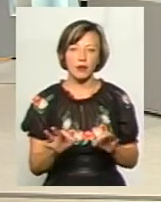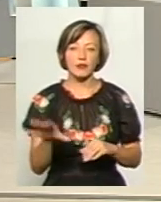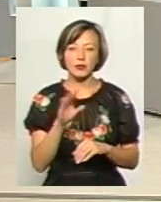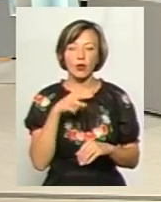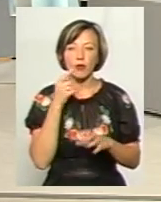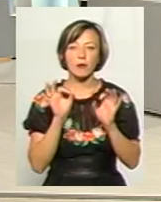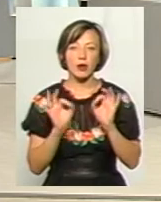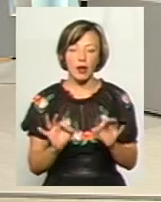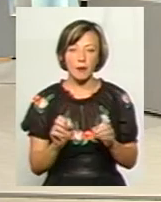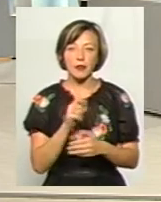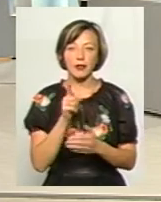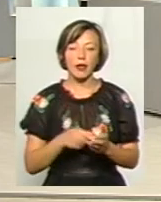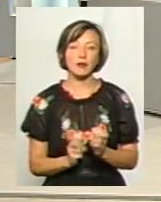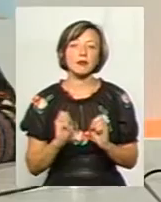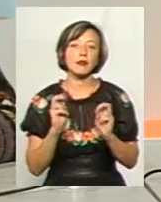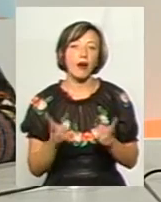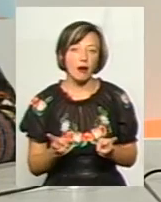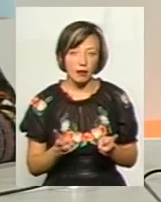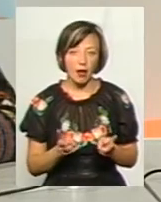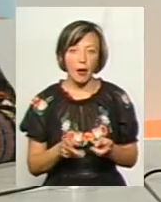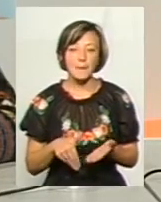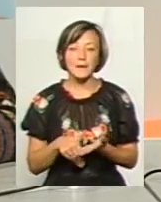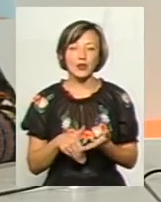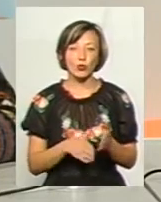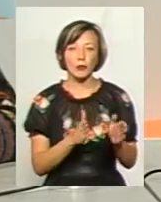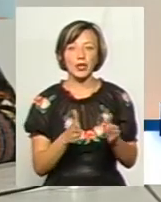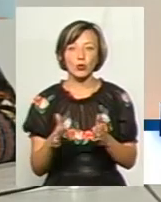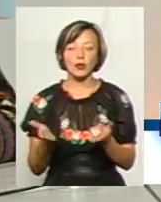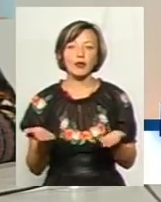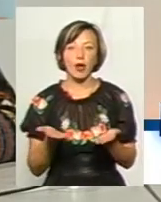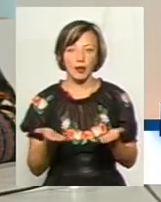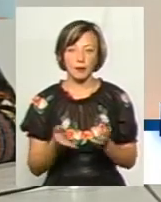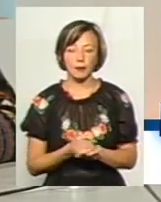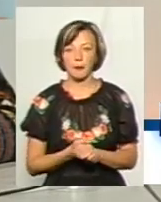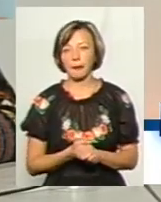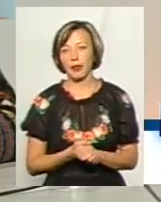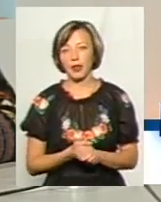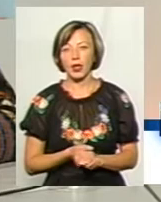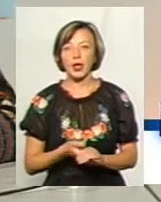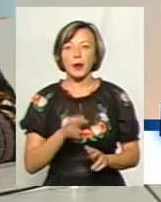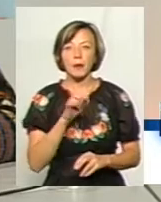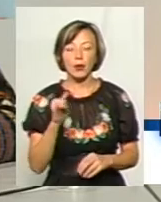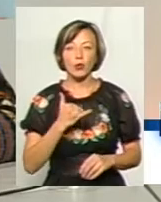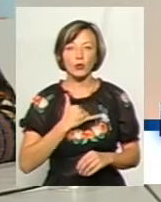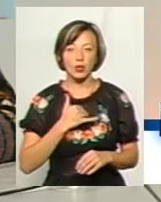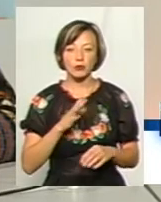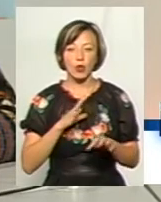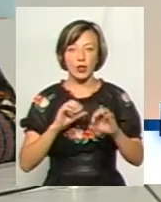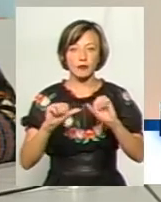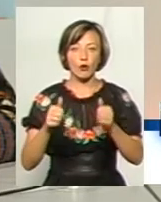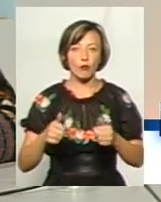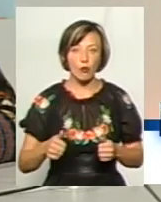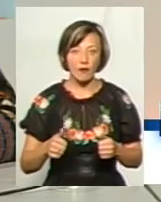правильно, але стоїть питання, як? Методологія, яка? Механізм. Так от, якби у нас була дійсно сформована, сформульована